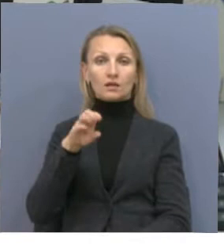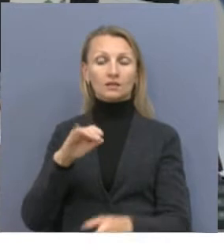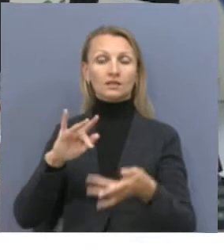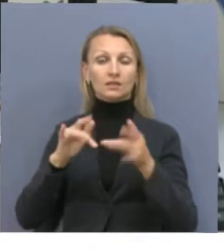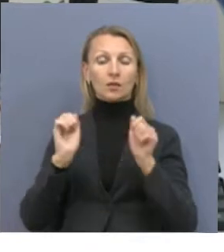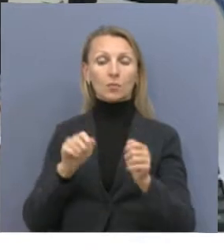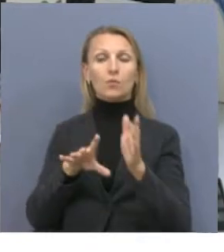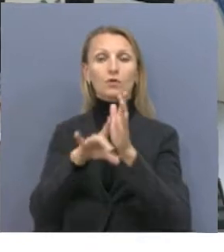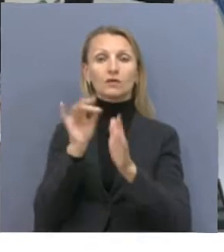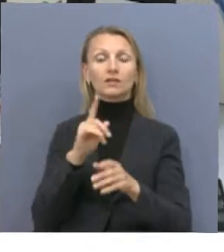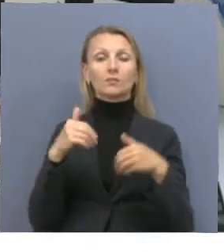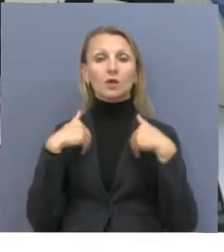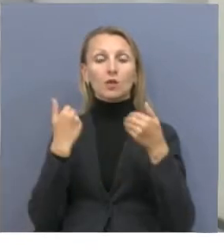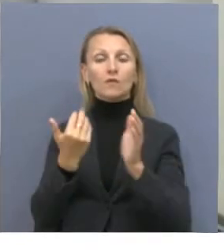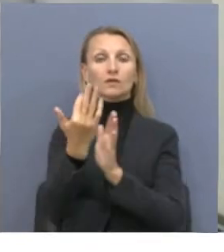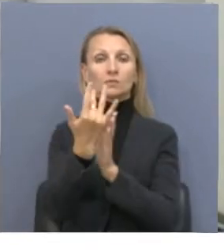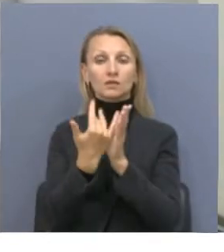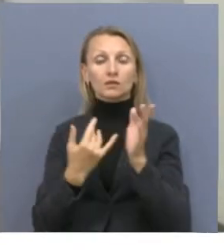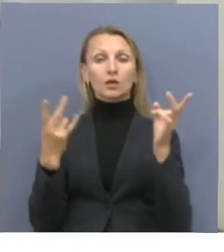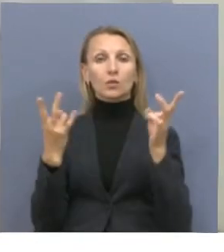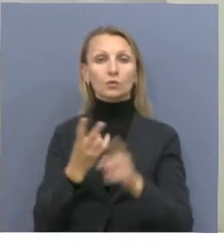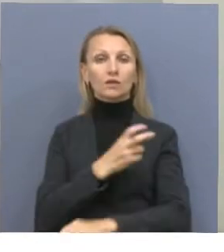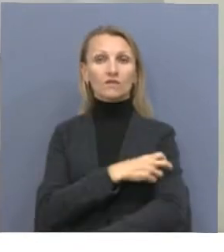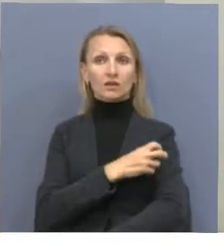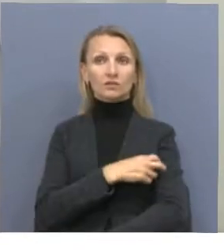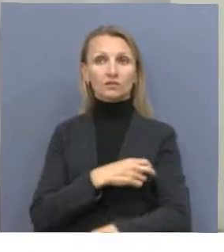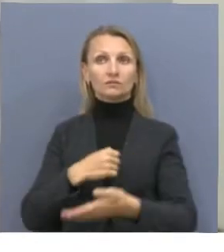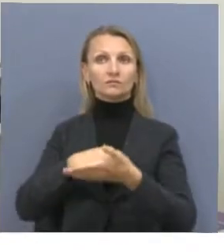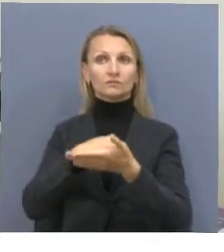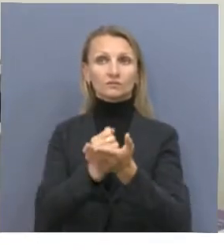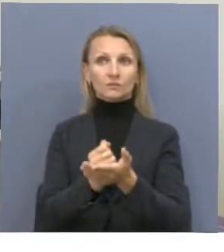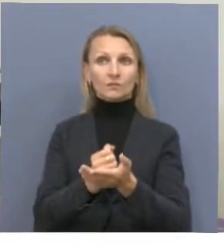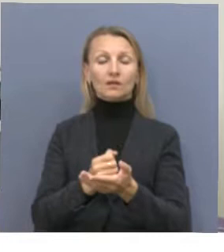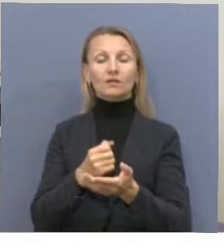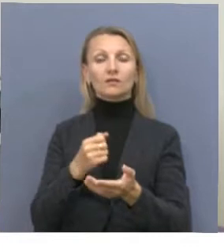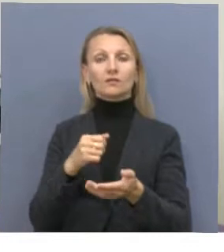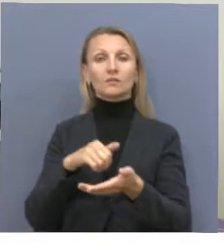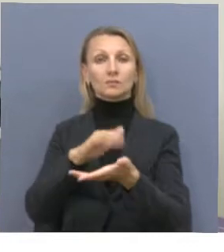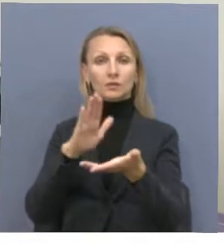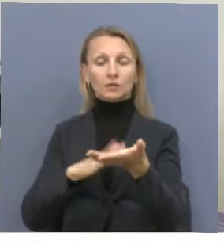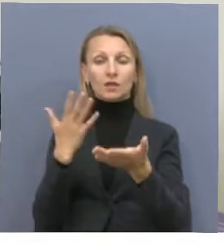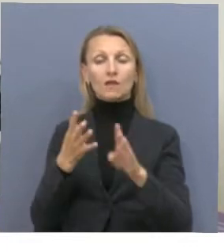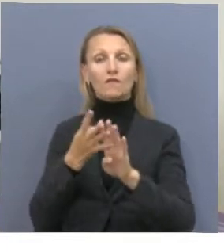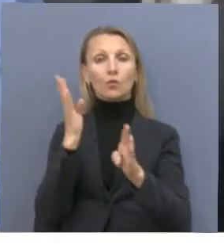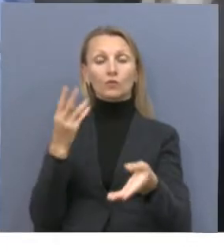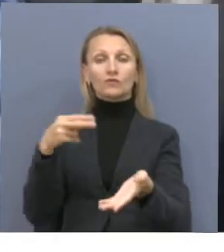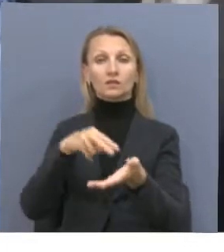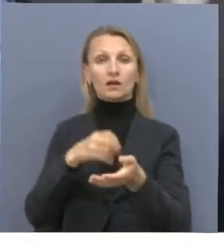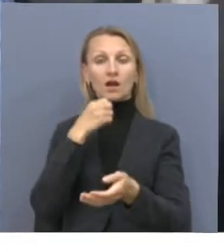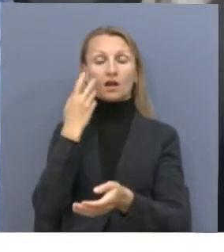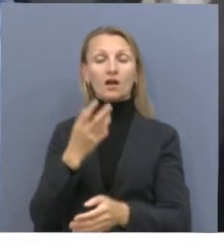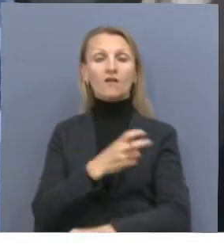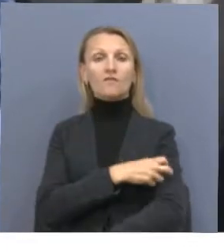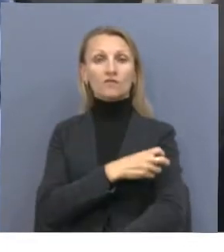выбрать из предложенного списка нужного врача, подтвердить запись на прием, либо встать в очередь. Когда доктор одобрит консультацию,